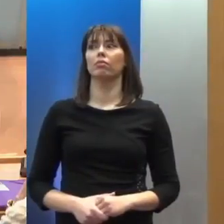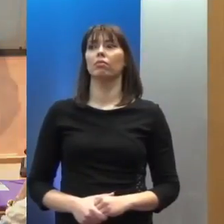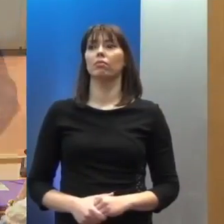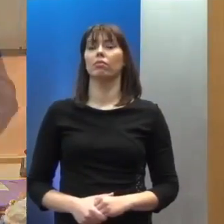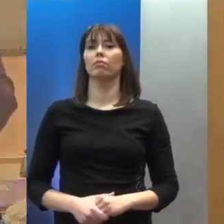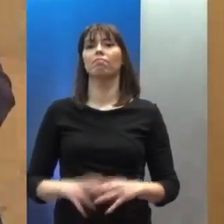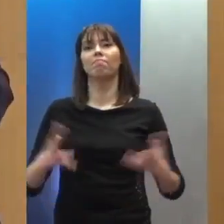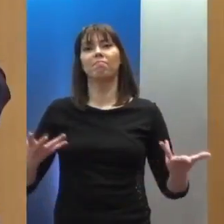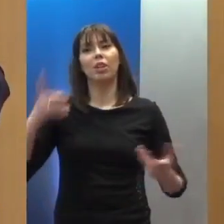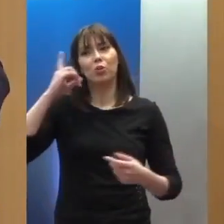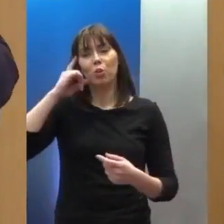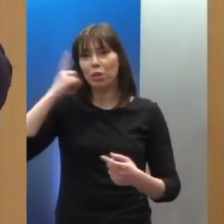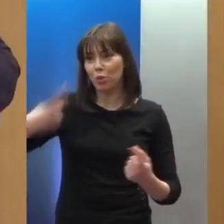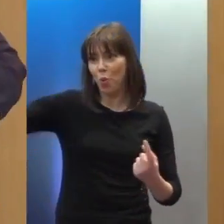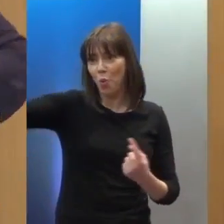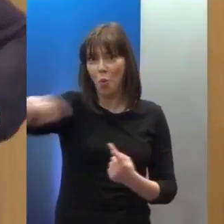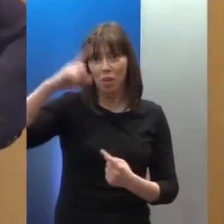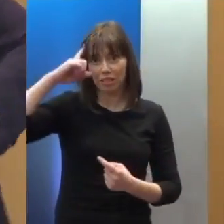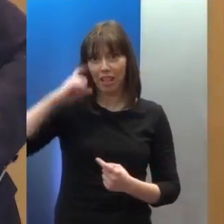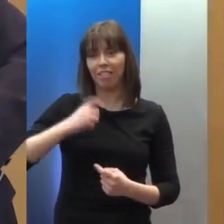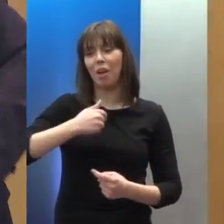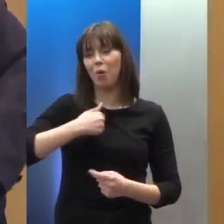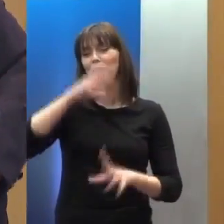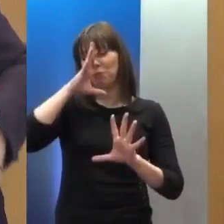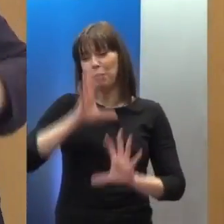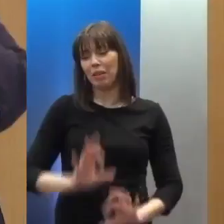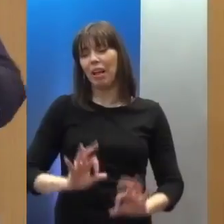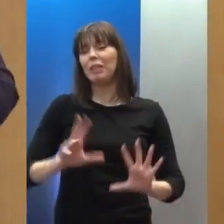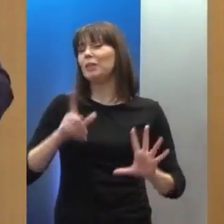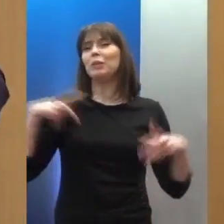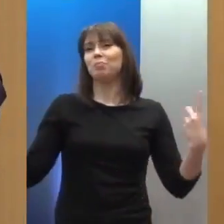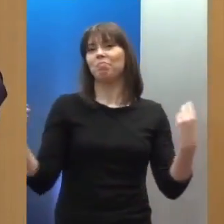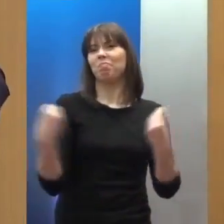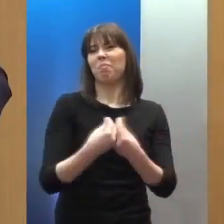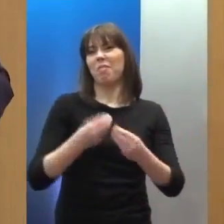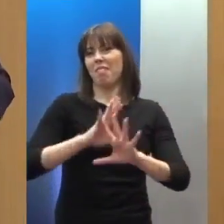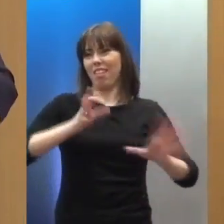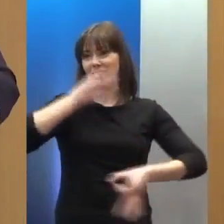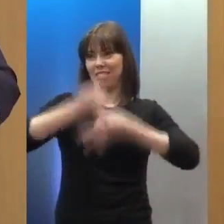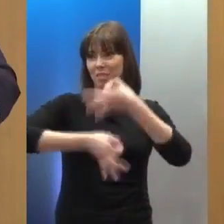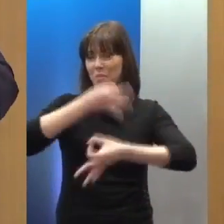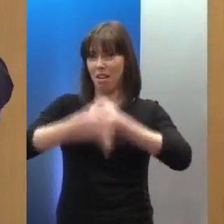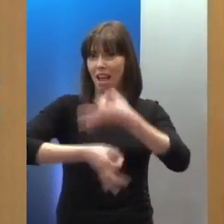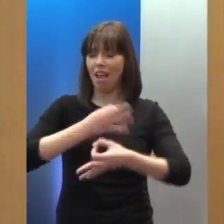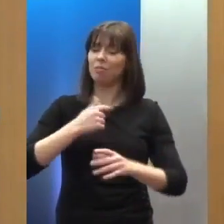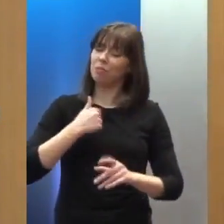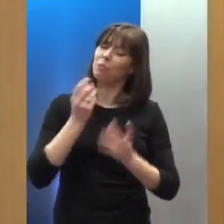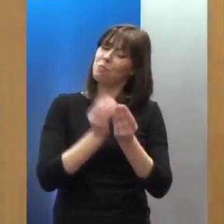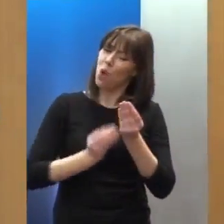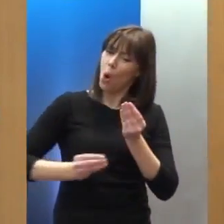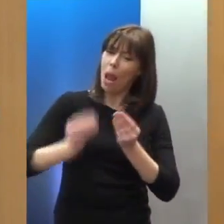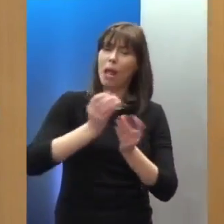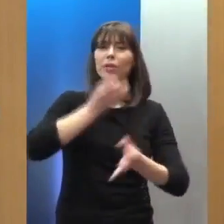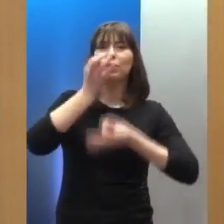Νομίζω, το ξέρετε όλοι, ότι είμαι πολύ κακή στις προσφωνήσεις. Προτιμώ να αναφέρομαι σε